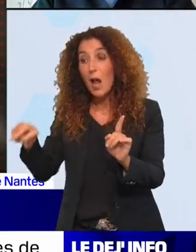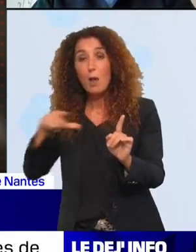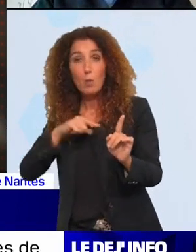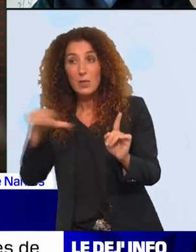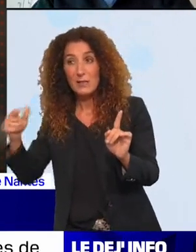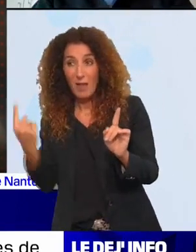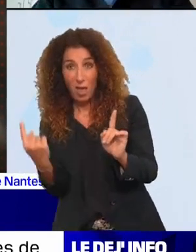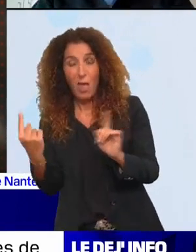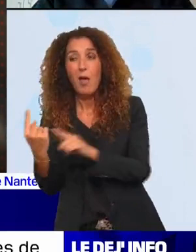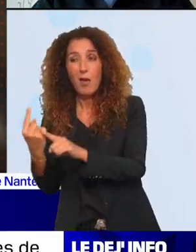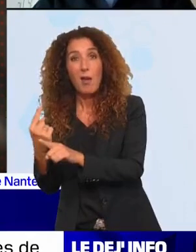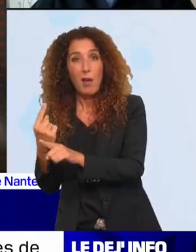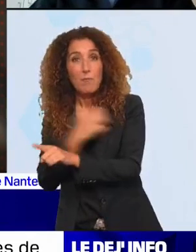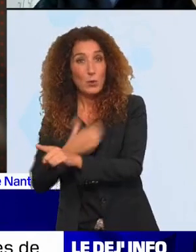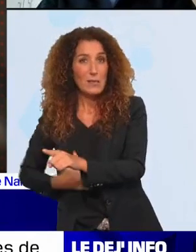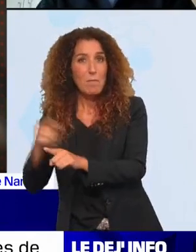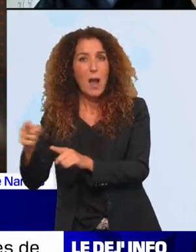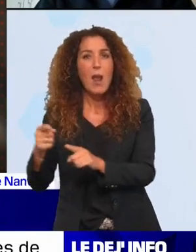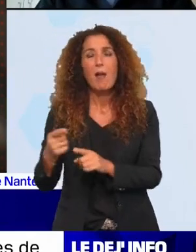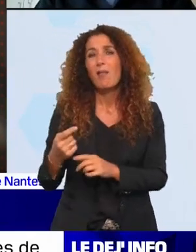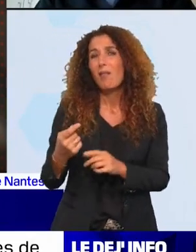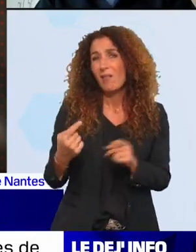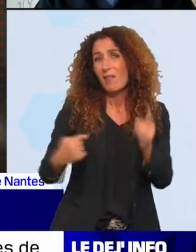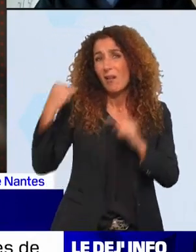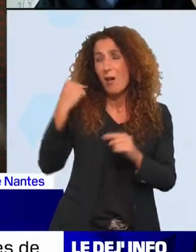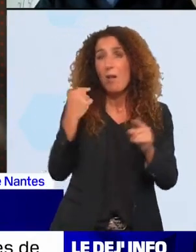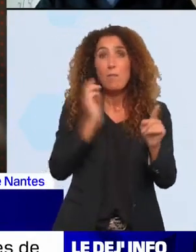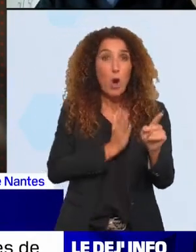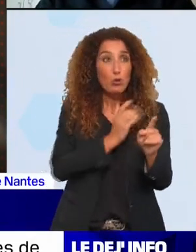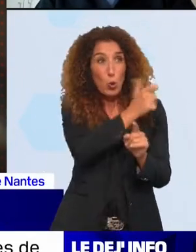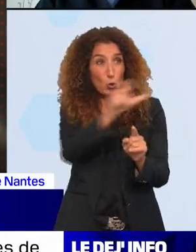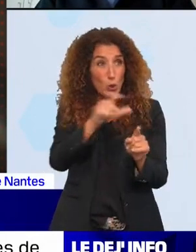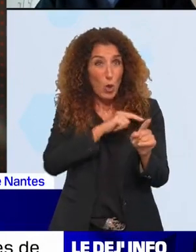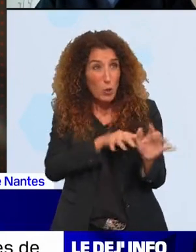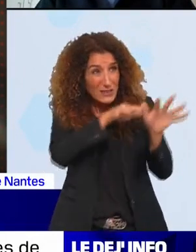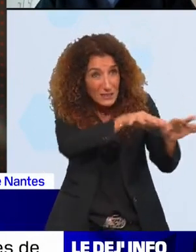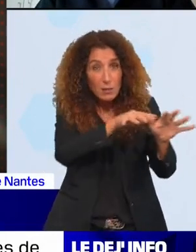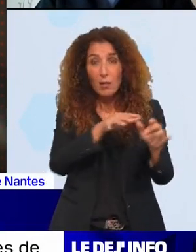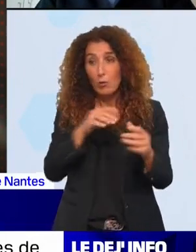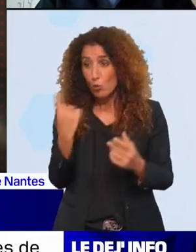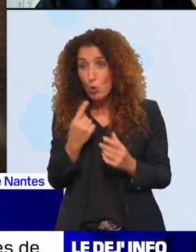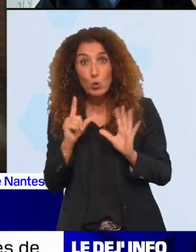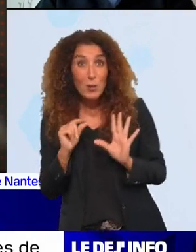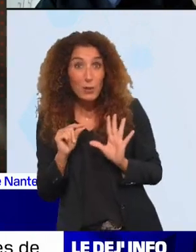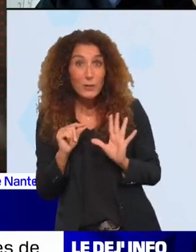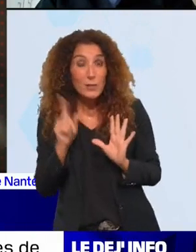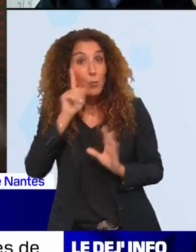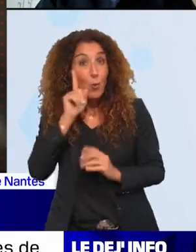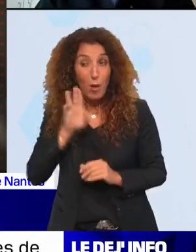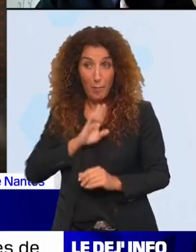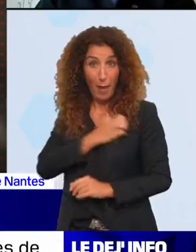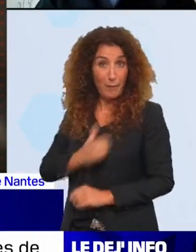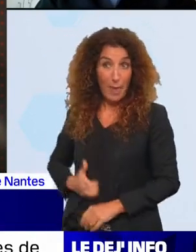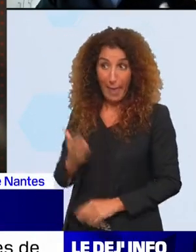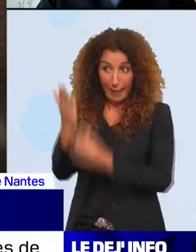dernière, a obtenu 140 policiers. Lyon a obtenu 200 policiers. Pourquoi est-ce que nous, Nantes, on en a obtenu 70 ? Tout simplement parce que Mme Roland